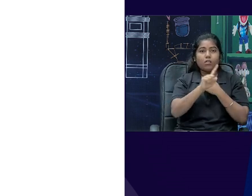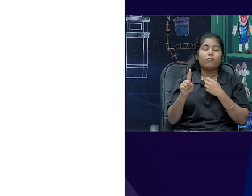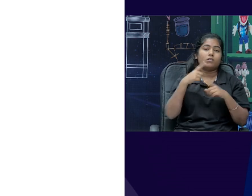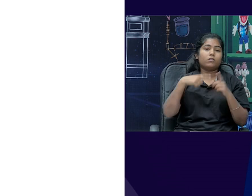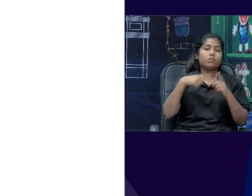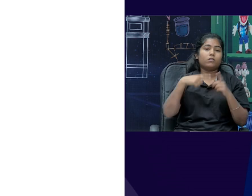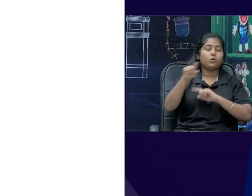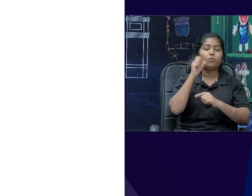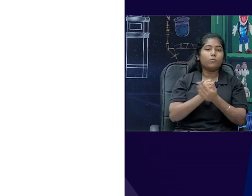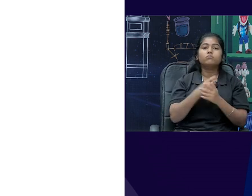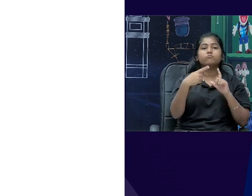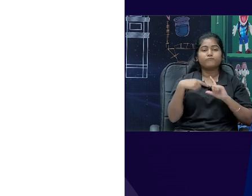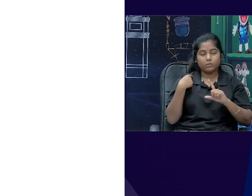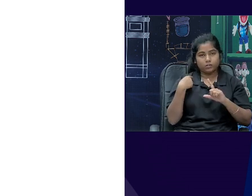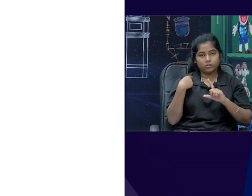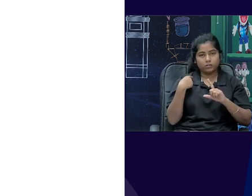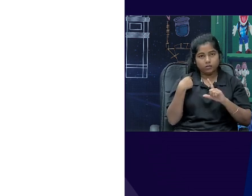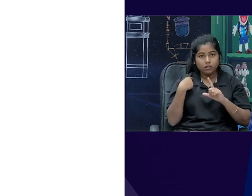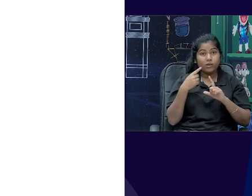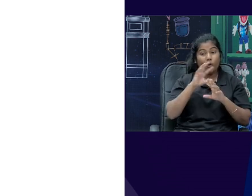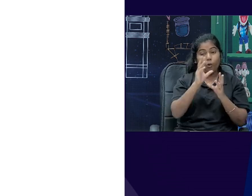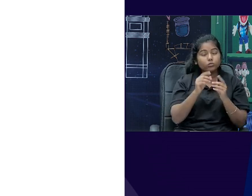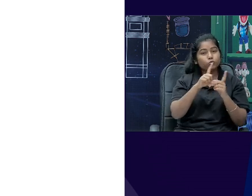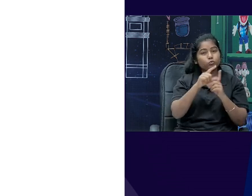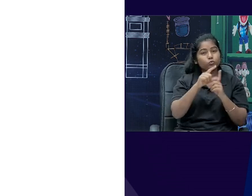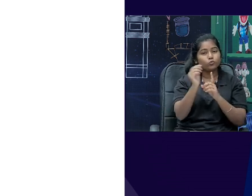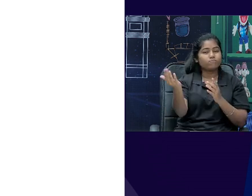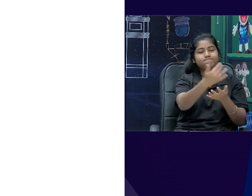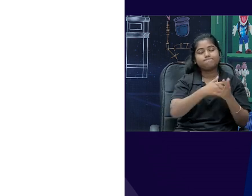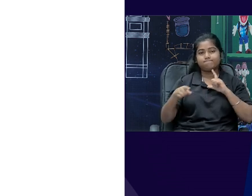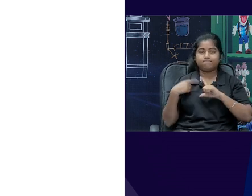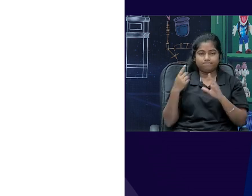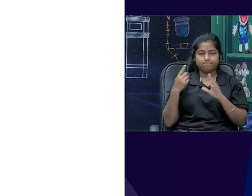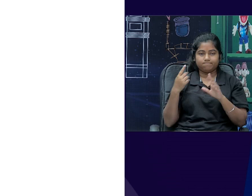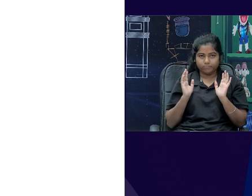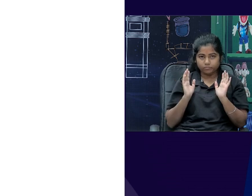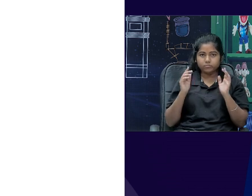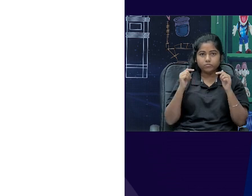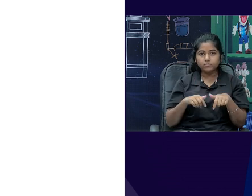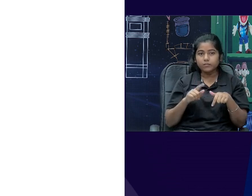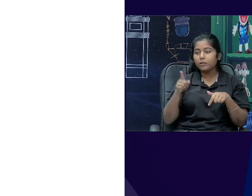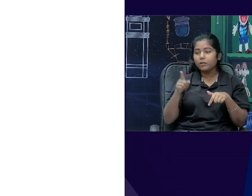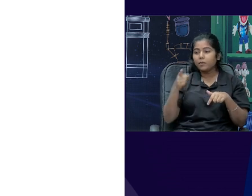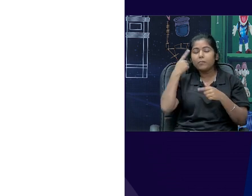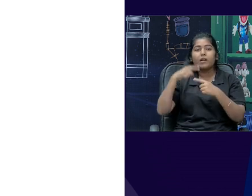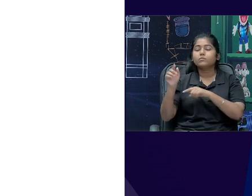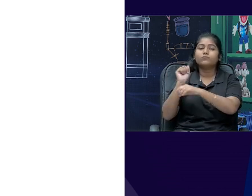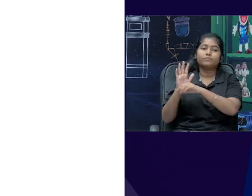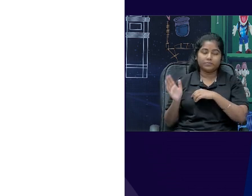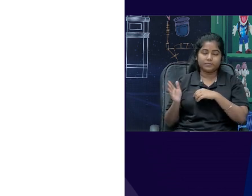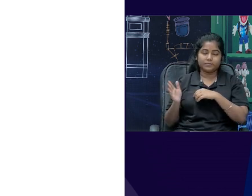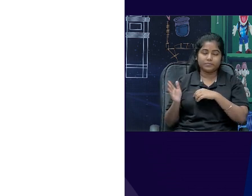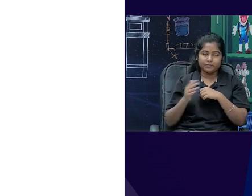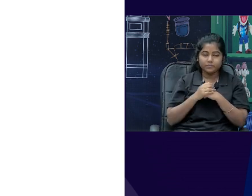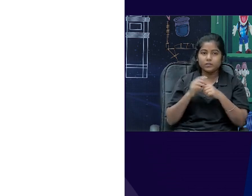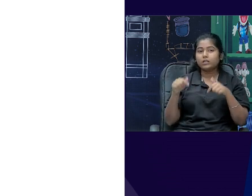इस पर आप जरूर यह सब collect करने के बाद complete करने के बाद भेजें हम इसे शिवानी जी के पास जरूर भेजेंगे